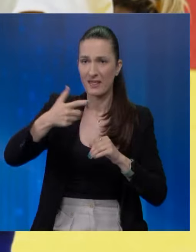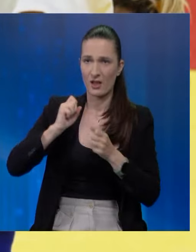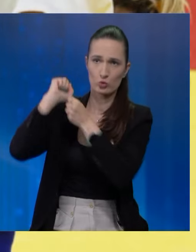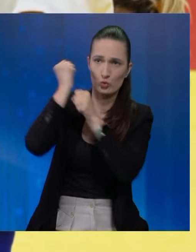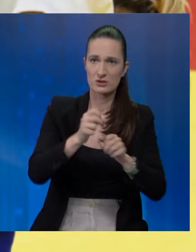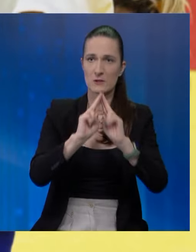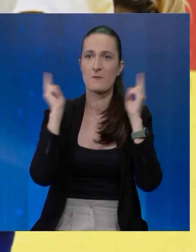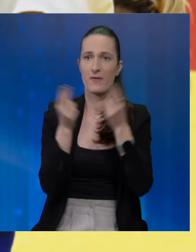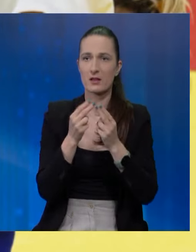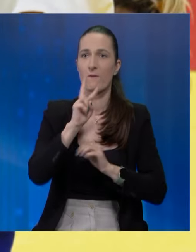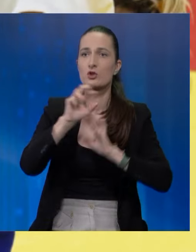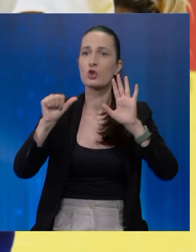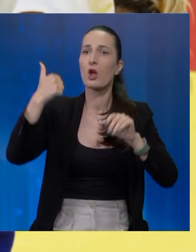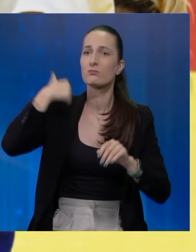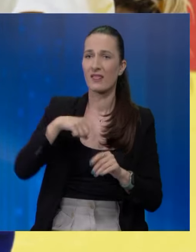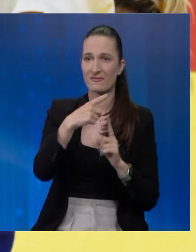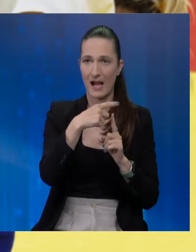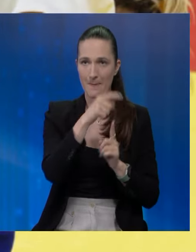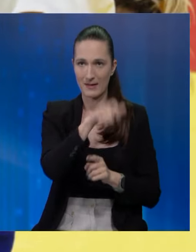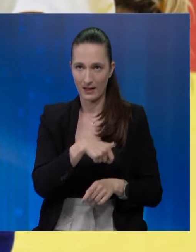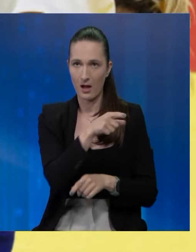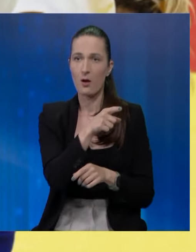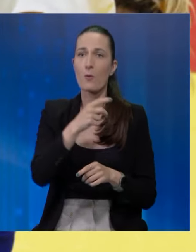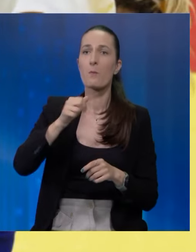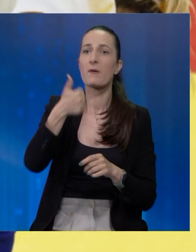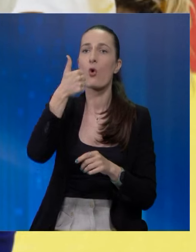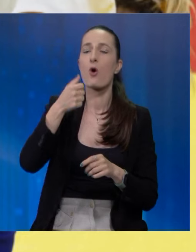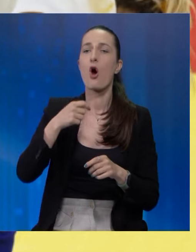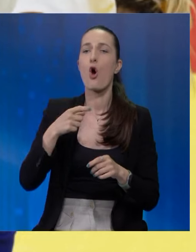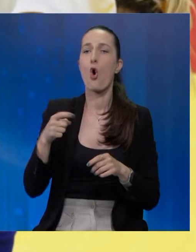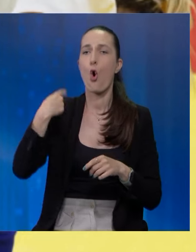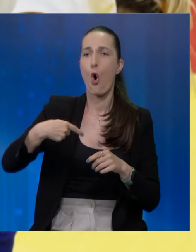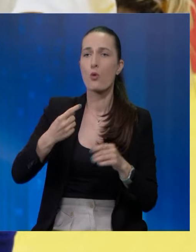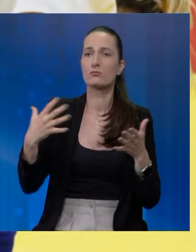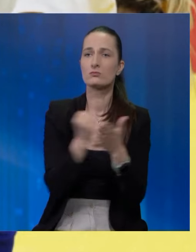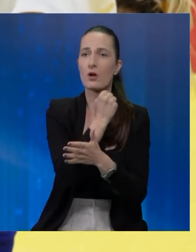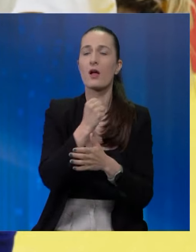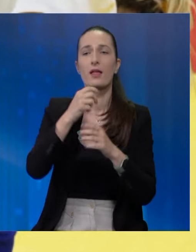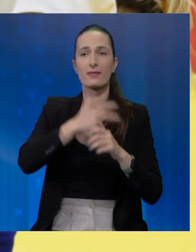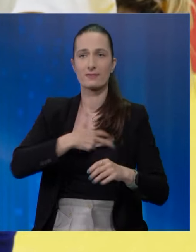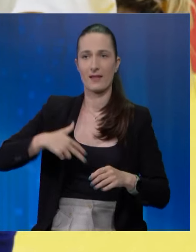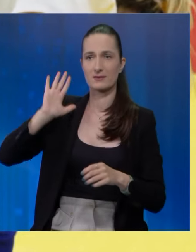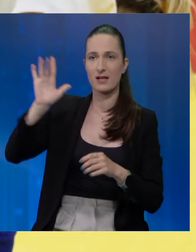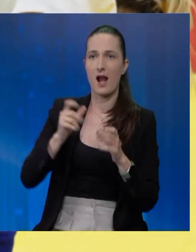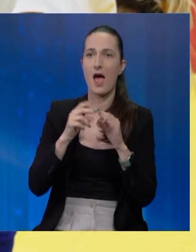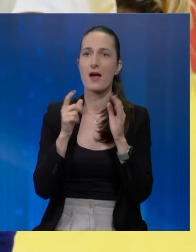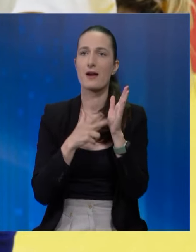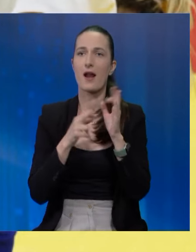džudistkinje svijeta. 26-godišnja Trebinjka je u prvom kolu i ponom savladala Dankinju Larke Olsen.